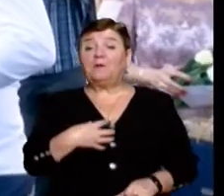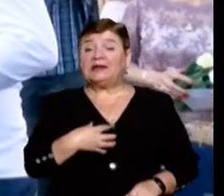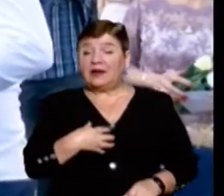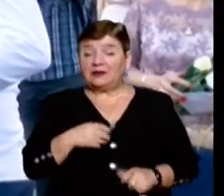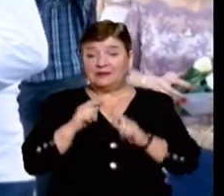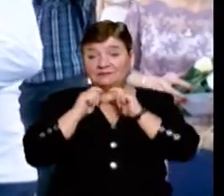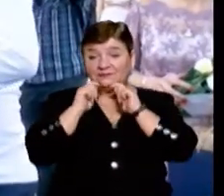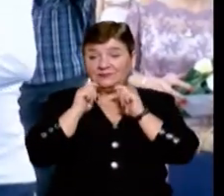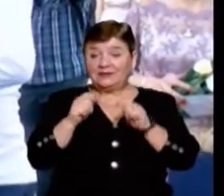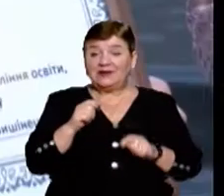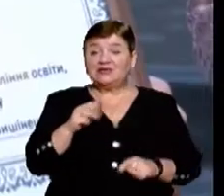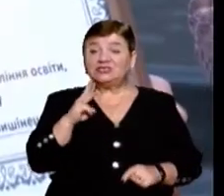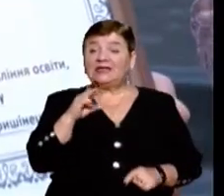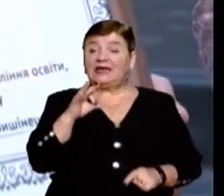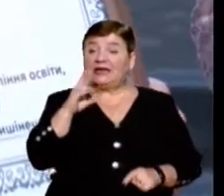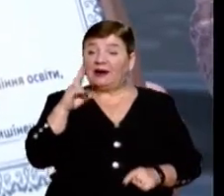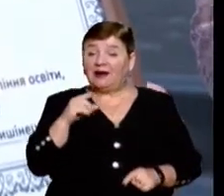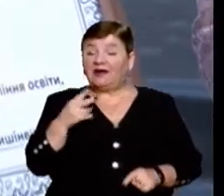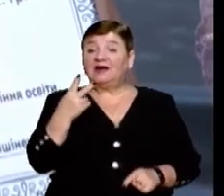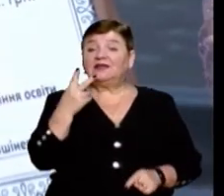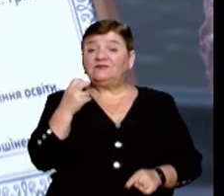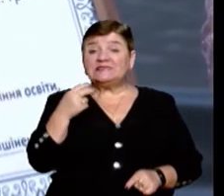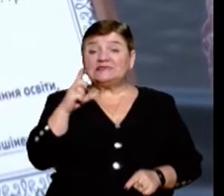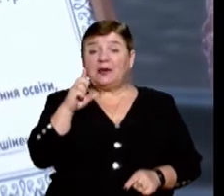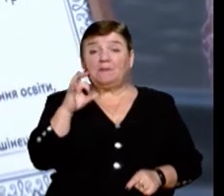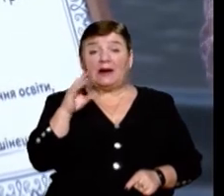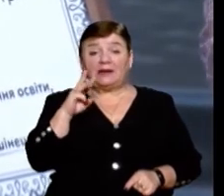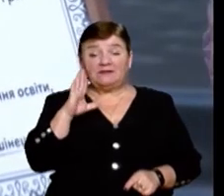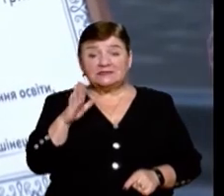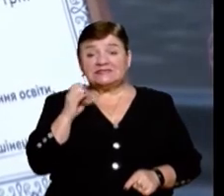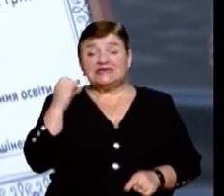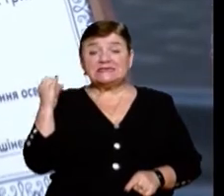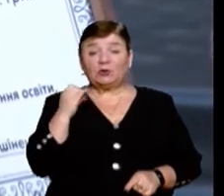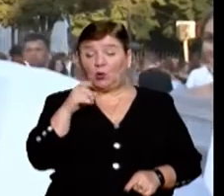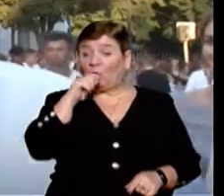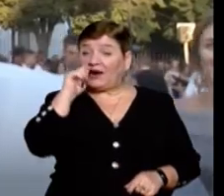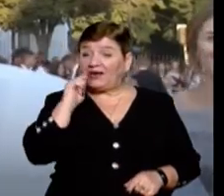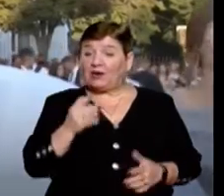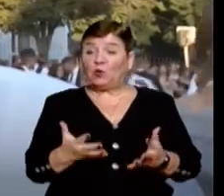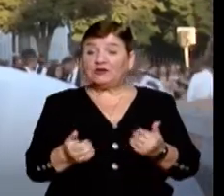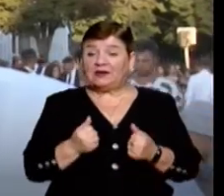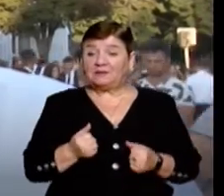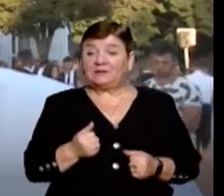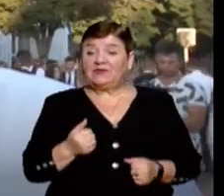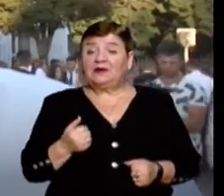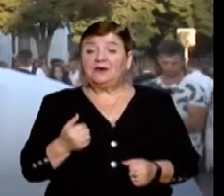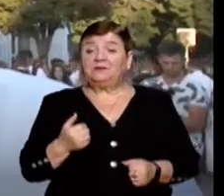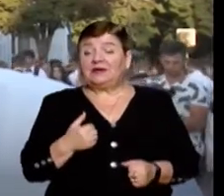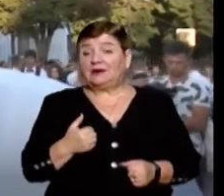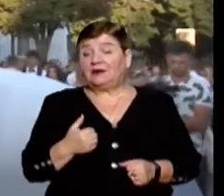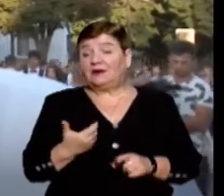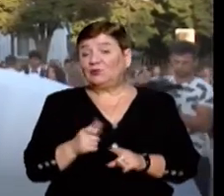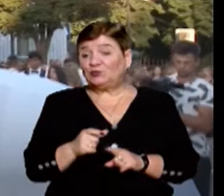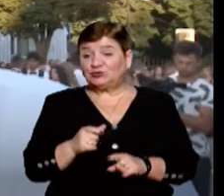випускника Крістіана Шаленика. Хлопець отримав 200 балів на ЗНО з історії України. Якщо чесно, це дуже тяжко.